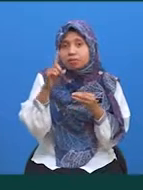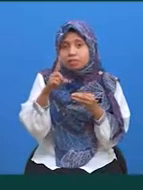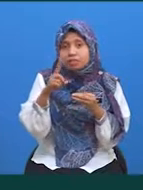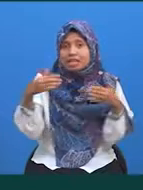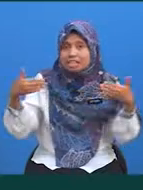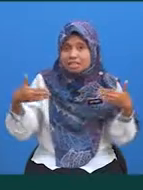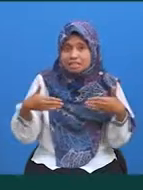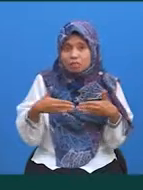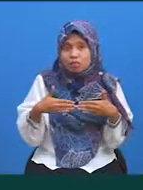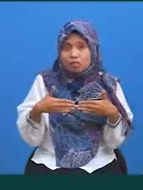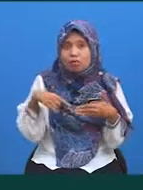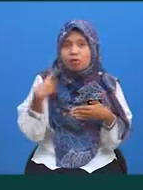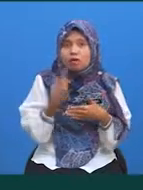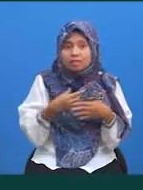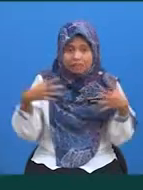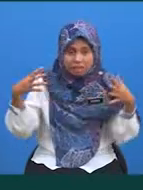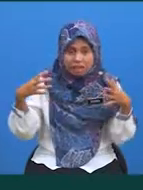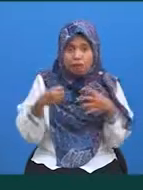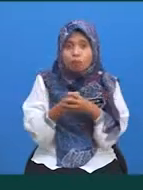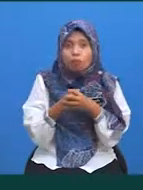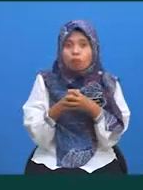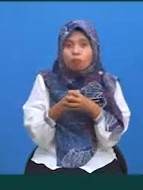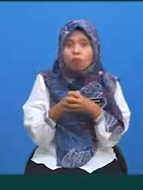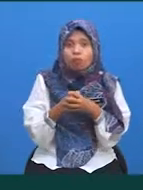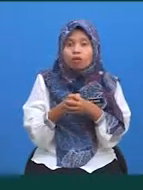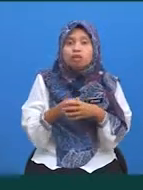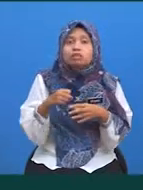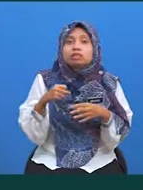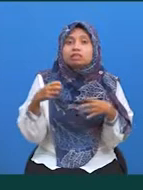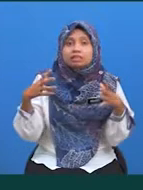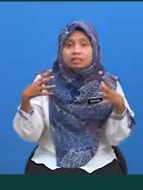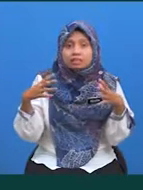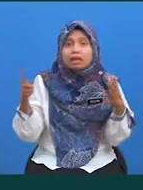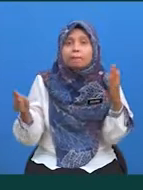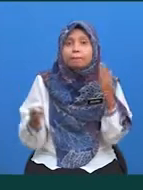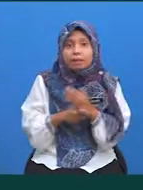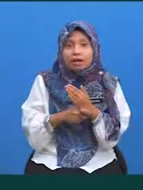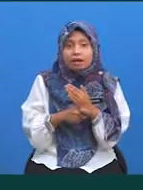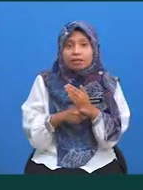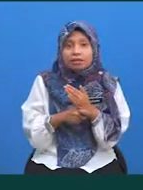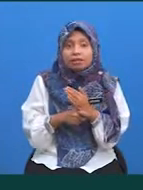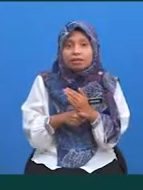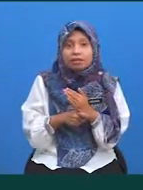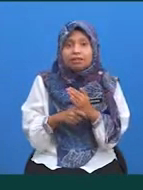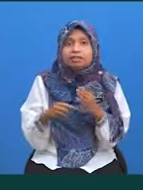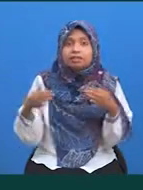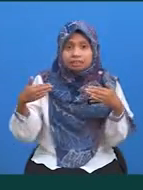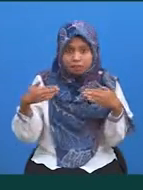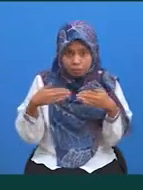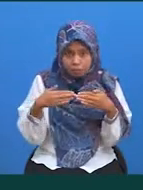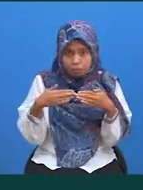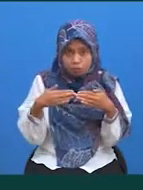sambung kita gabung Gabung itu ialah tambah Ya, sambung